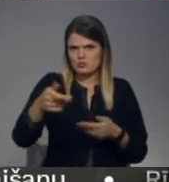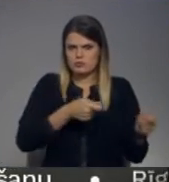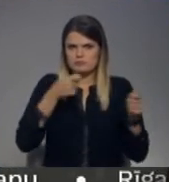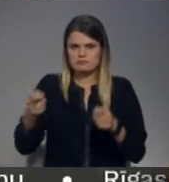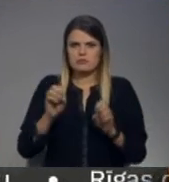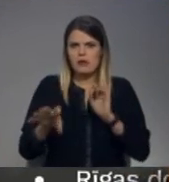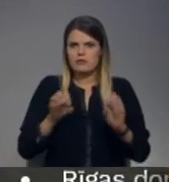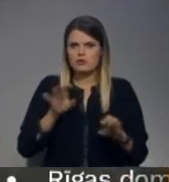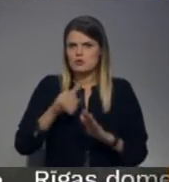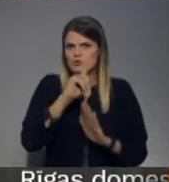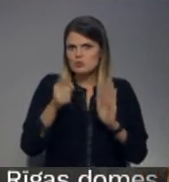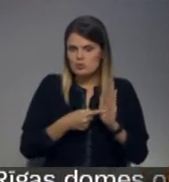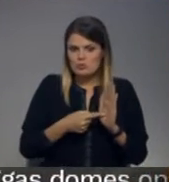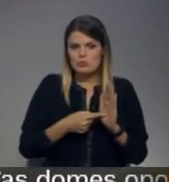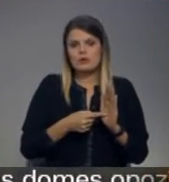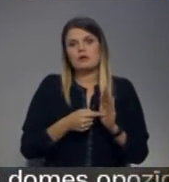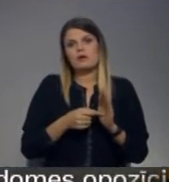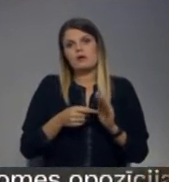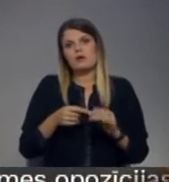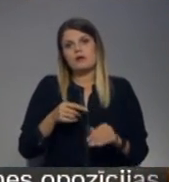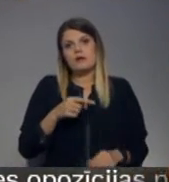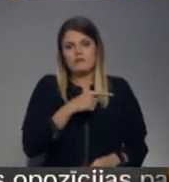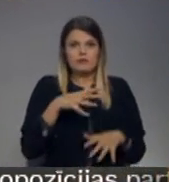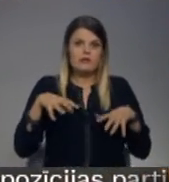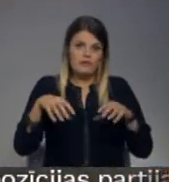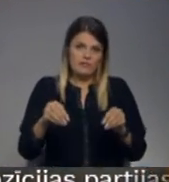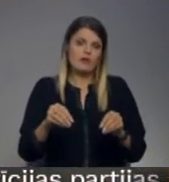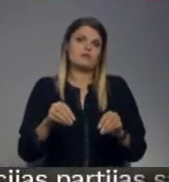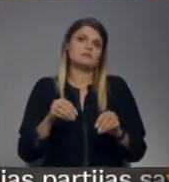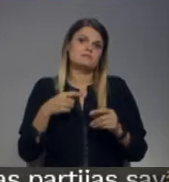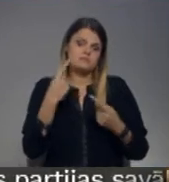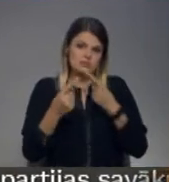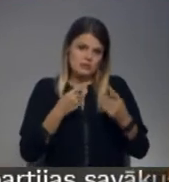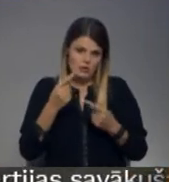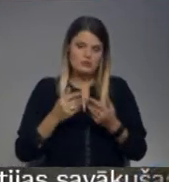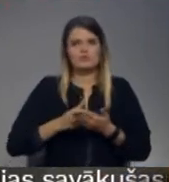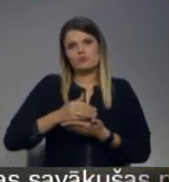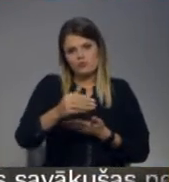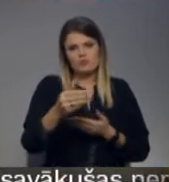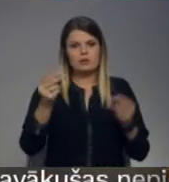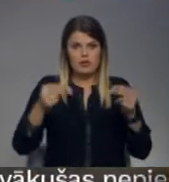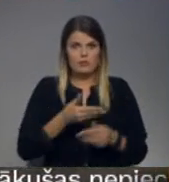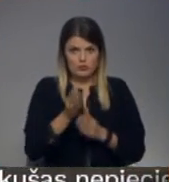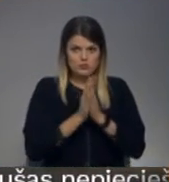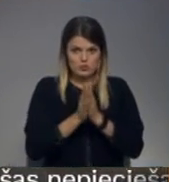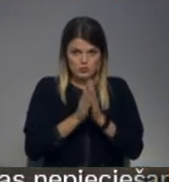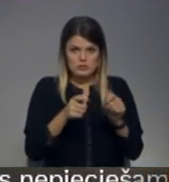pamata vai? Uz tā pamata, ka viņi veidz saruna procedū un turpina līguma attiecības. Jūs lūksiet